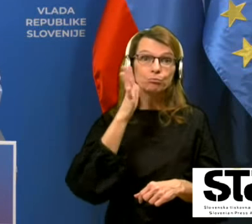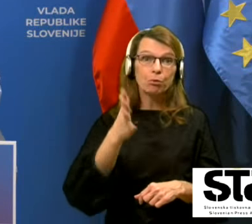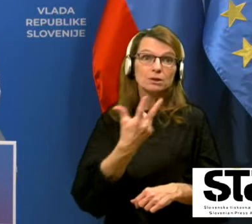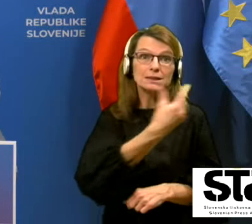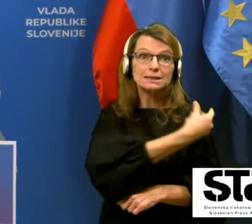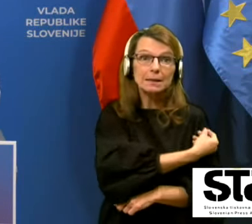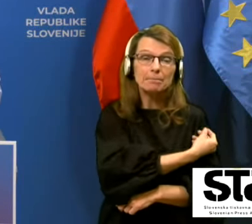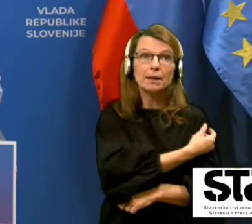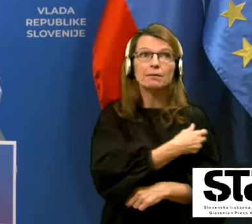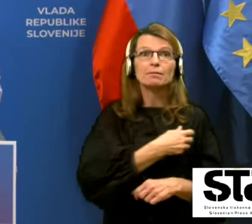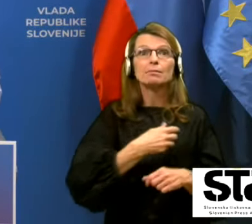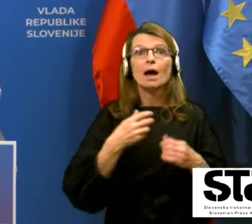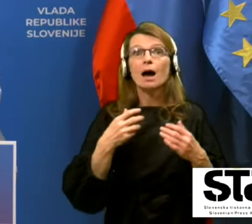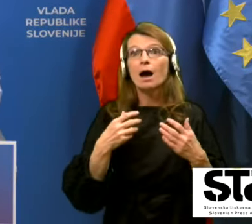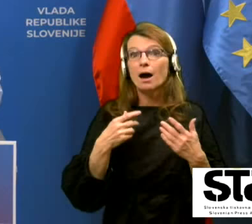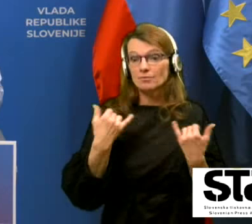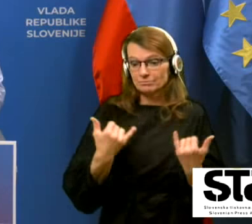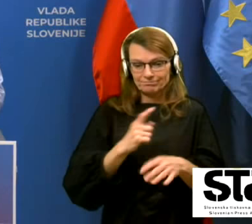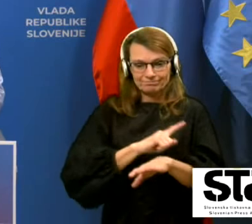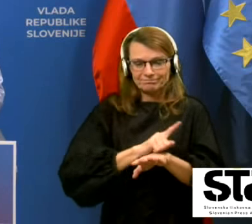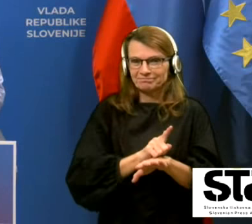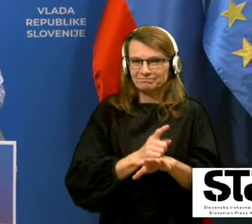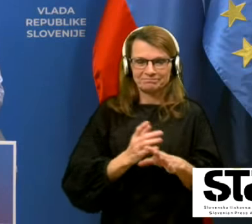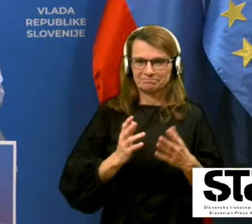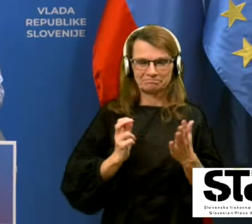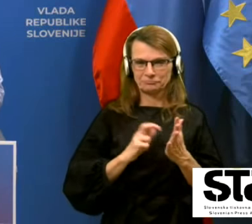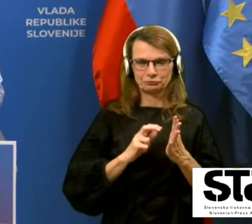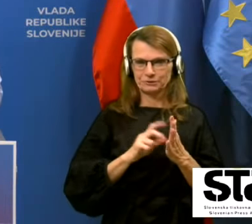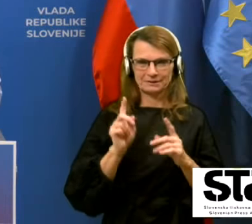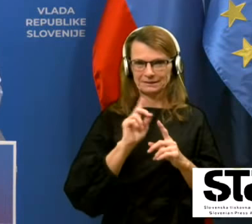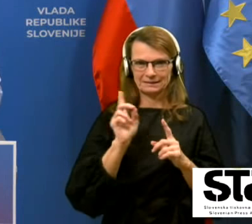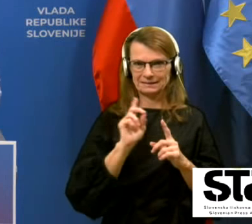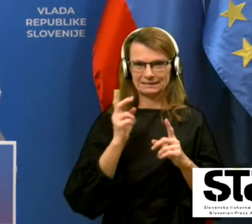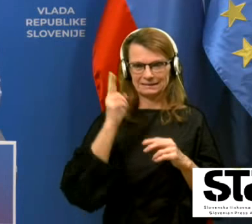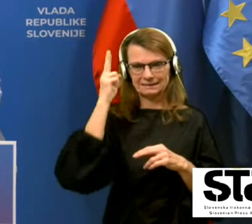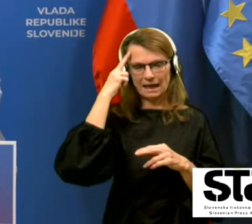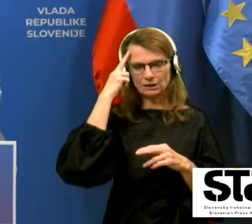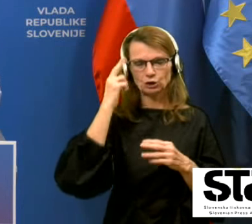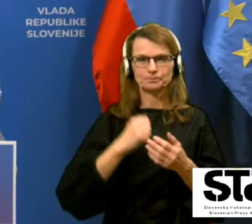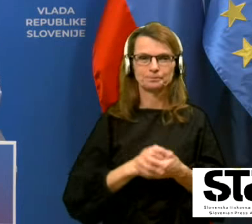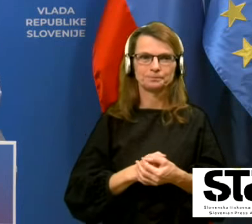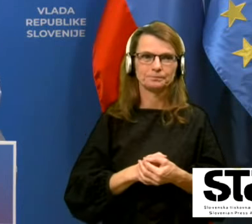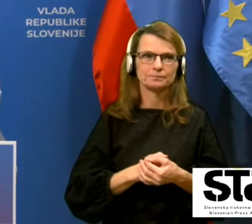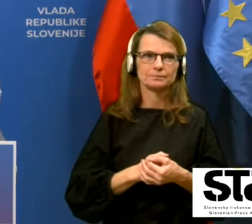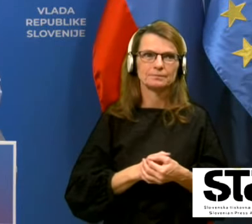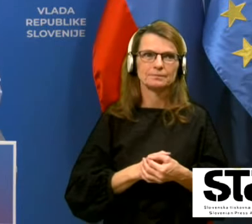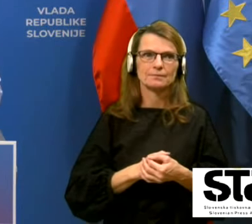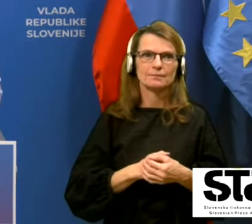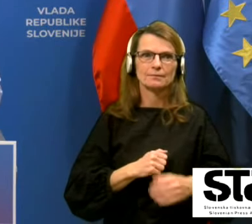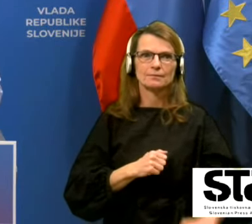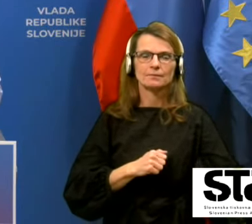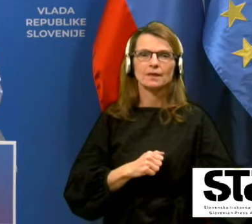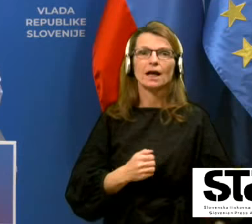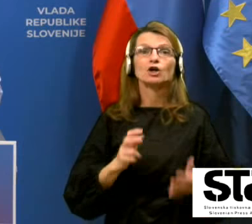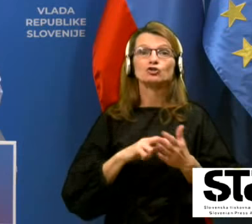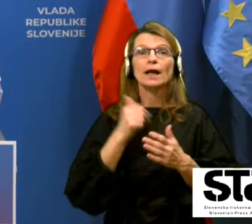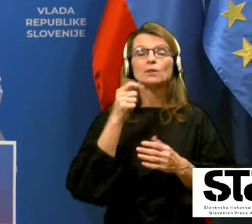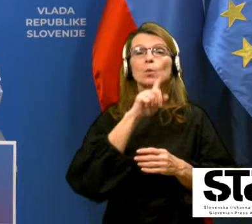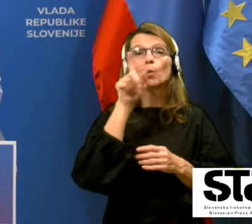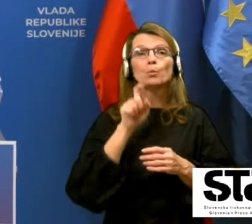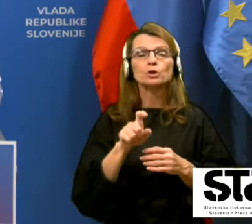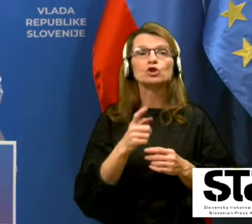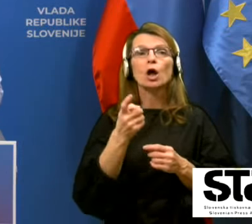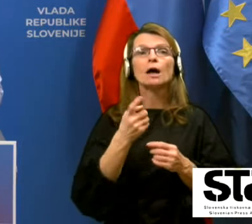cepljena po tem trenutku, še ni znano. Imamo še eno